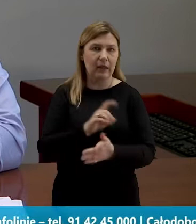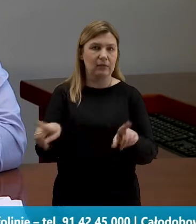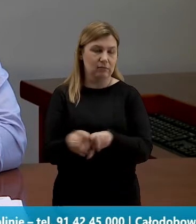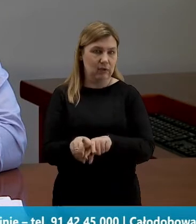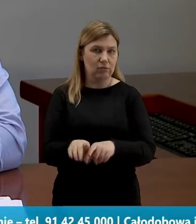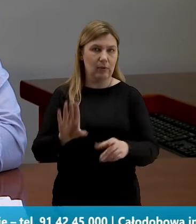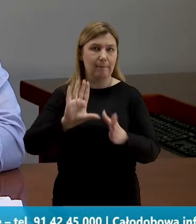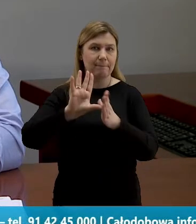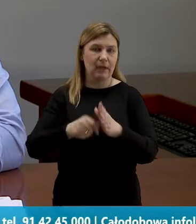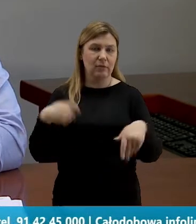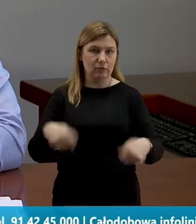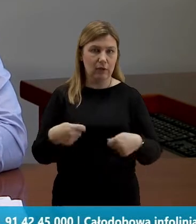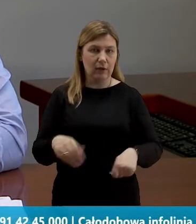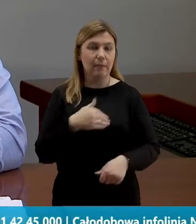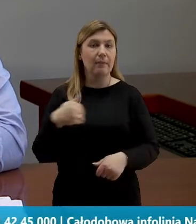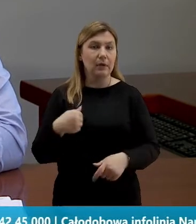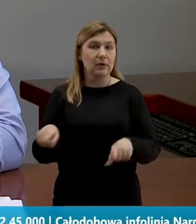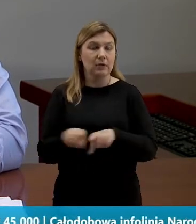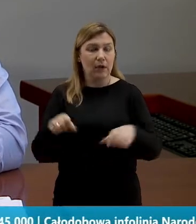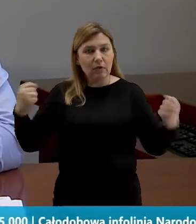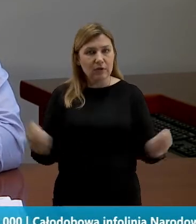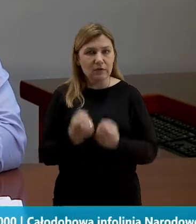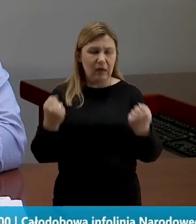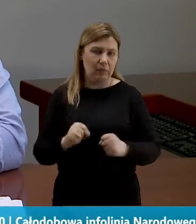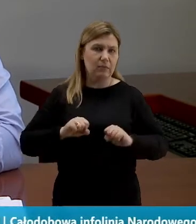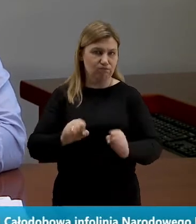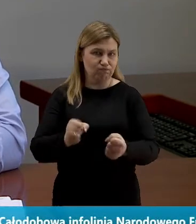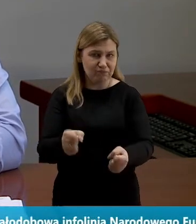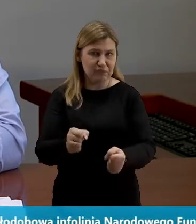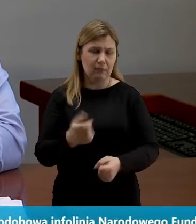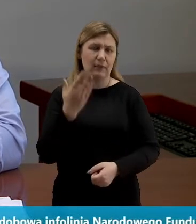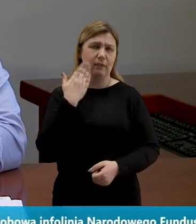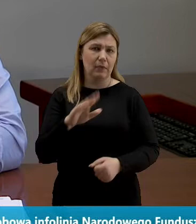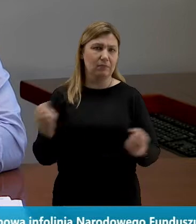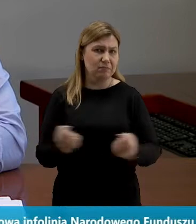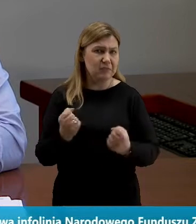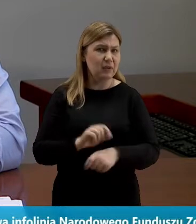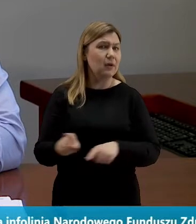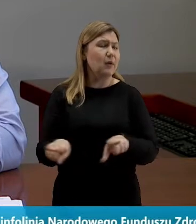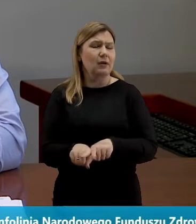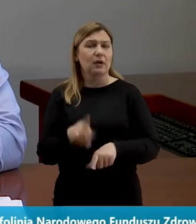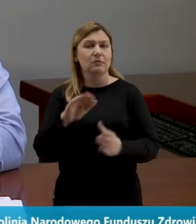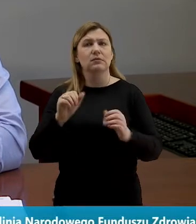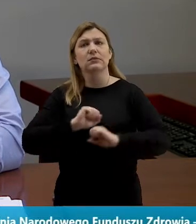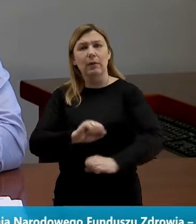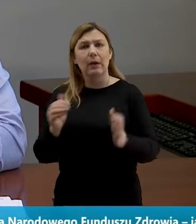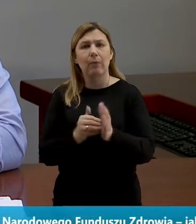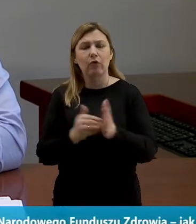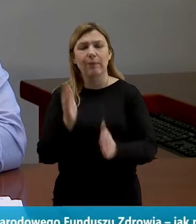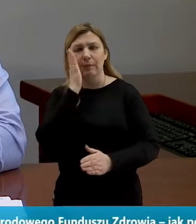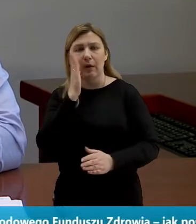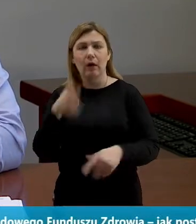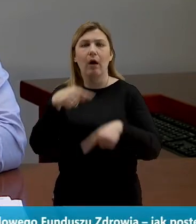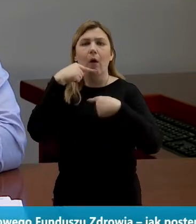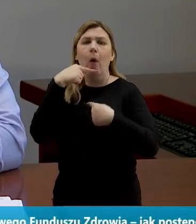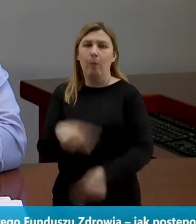miasta Szczecina. My w tym zakresie staramy się działać jak najbardziej aktywnie i zabezpieczyć wszystkie potrzeby mieszkańców. Ten zakres